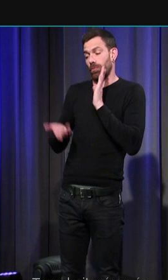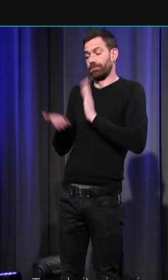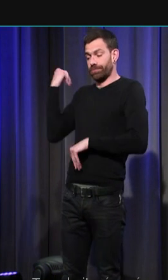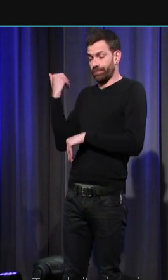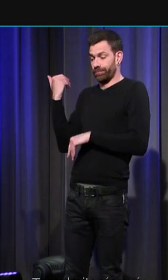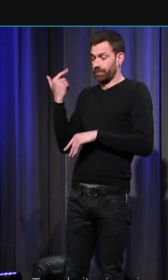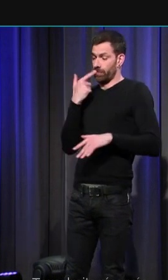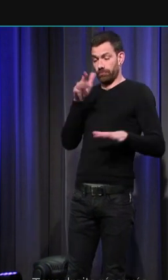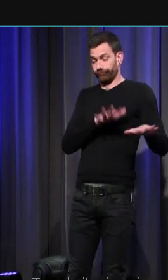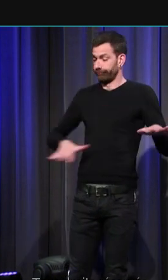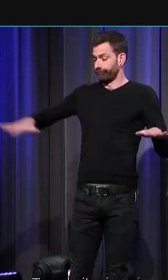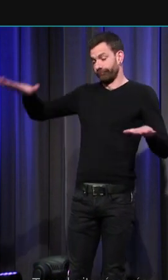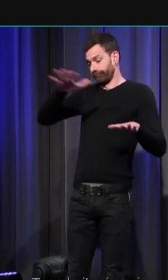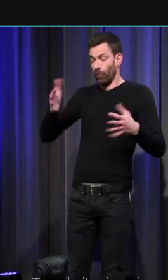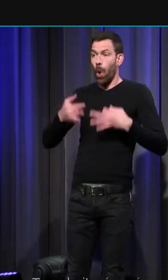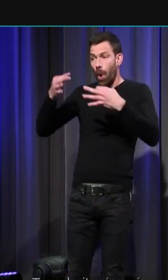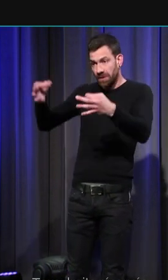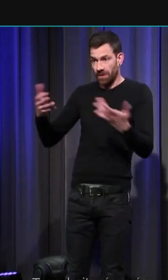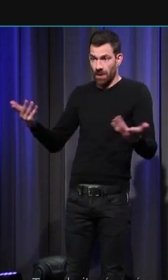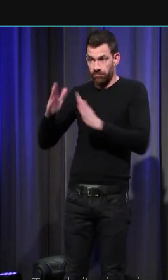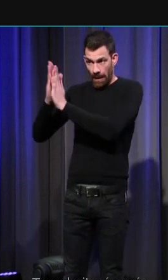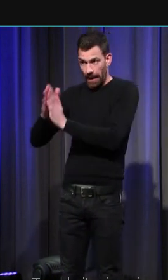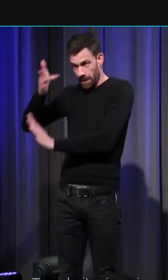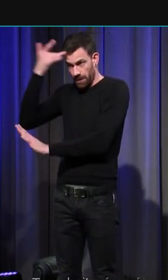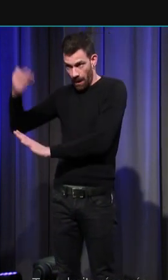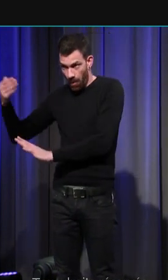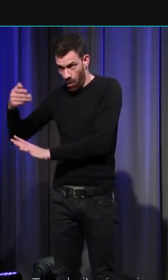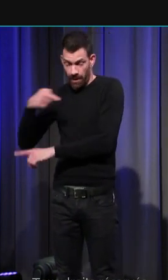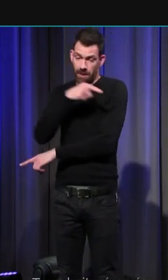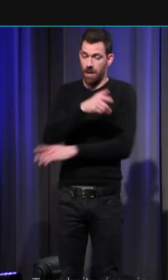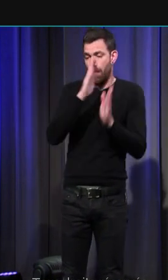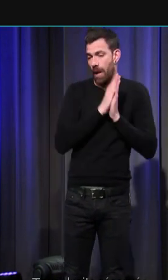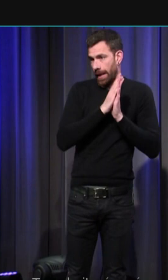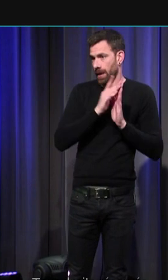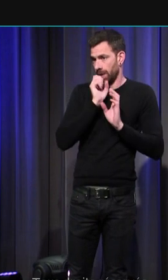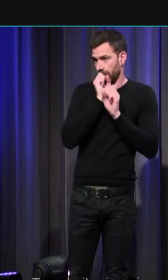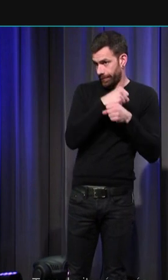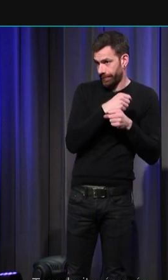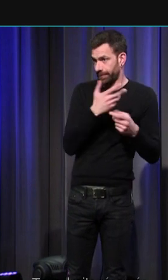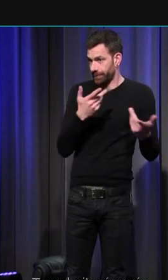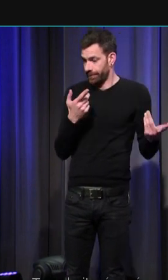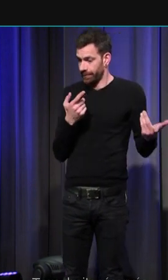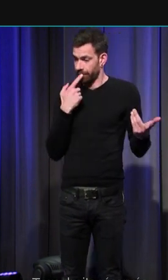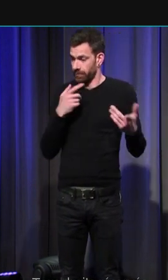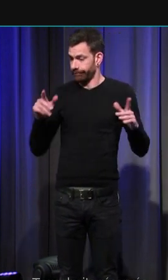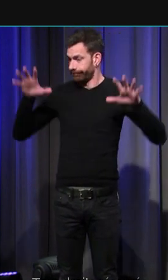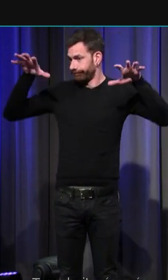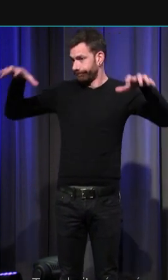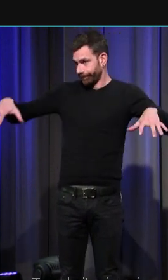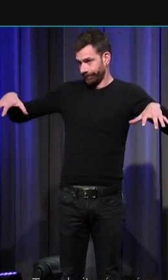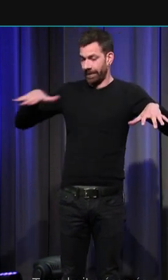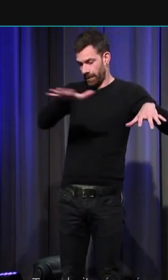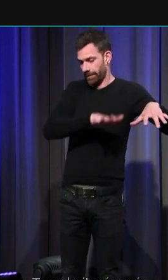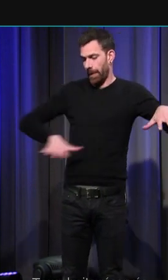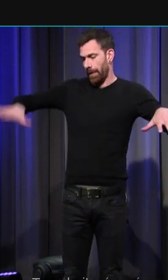paroissial classique une église Saint-Maurice et notre fameuse église anonyme dispersée de part et d'autre d'un vaste